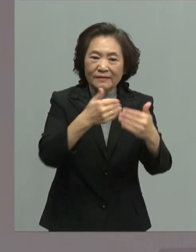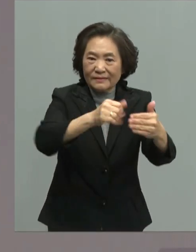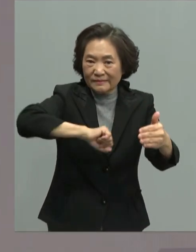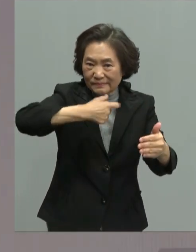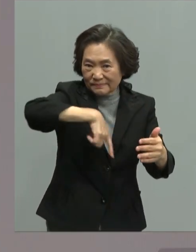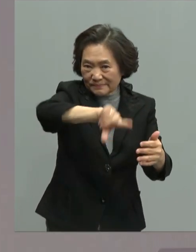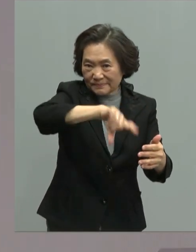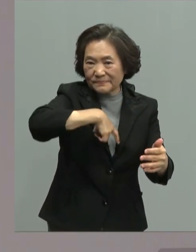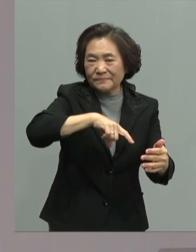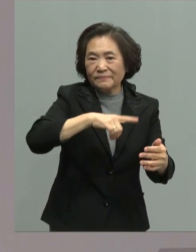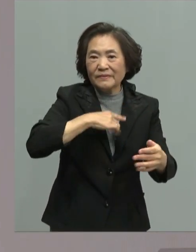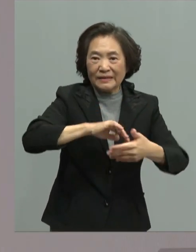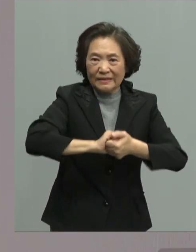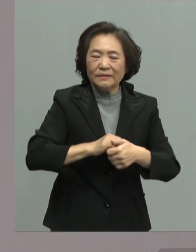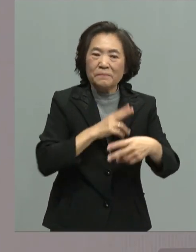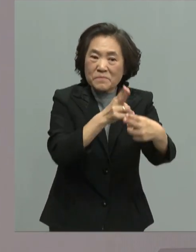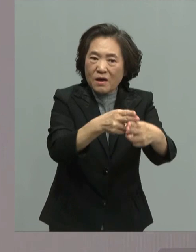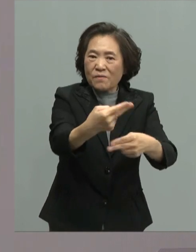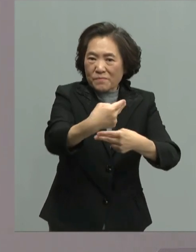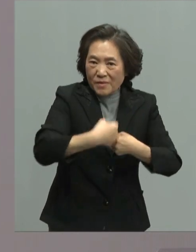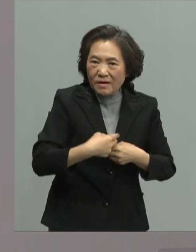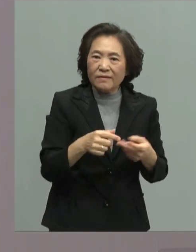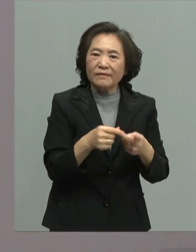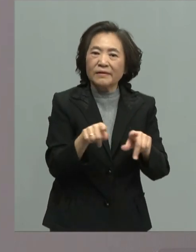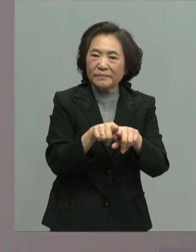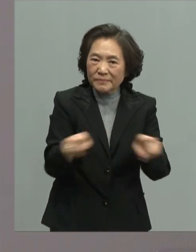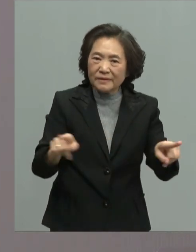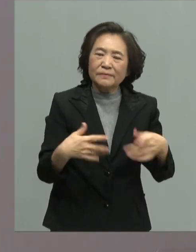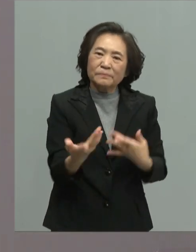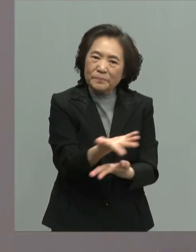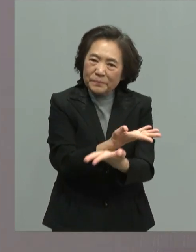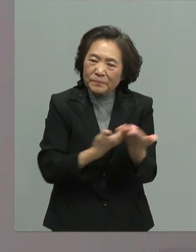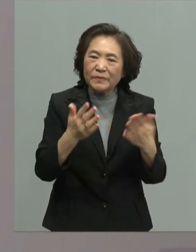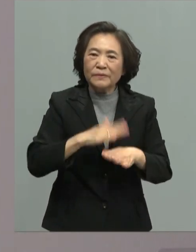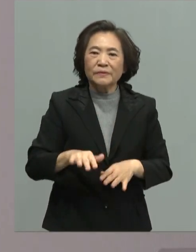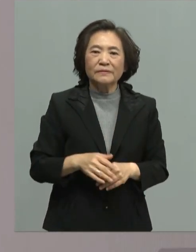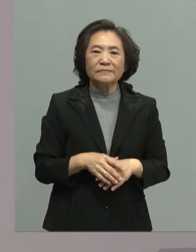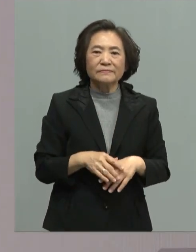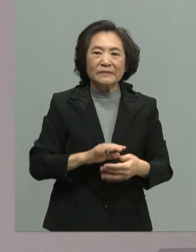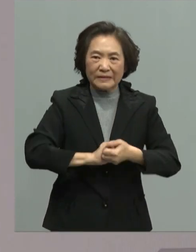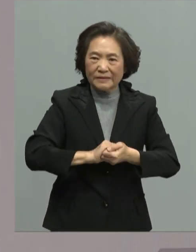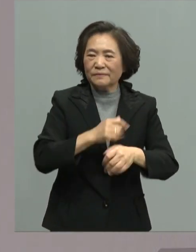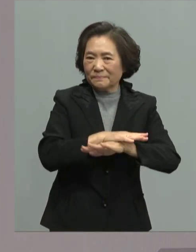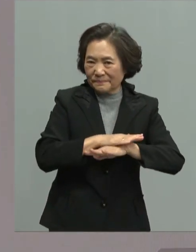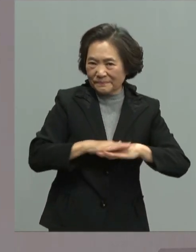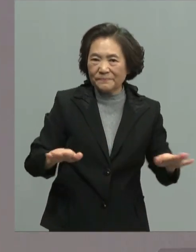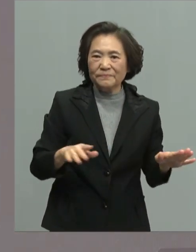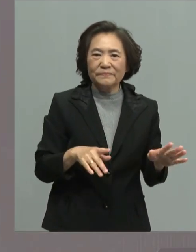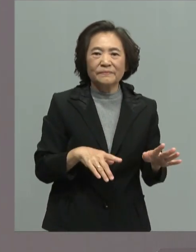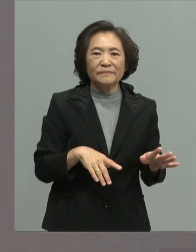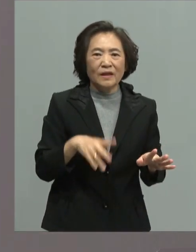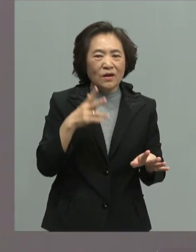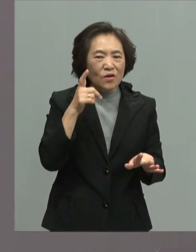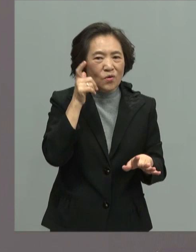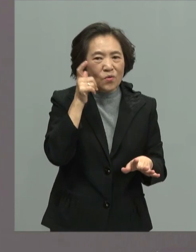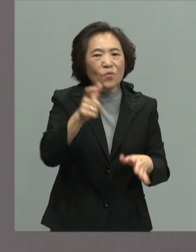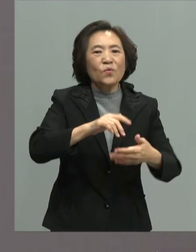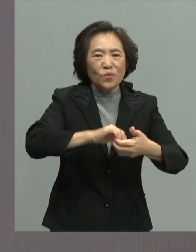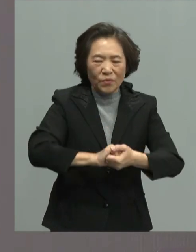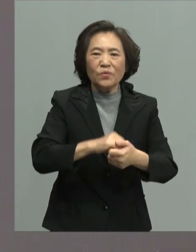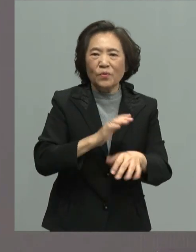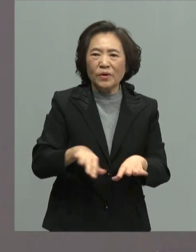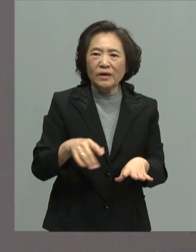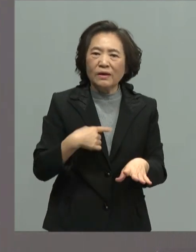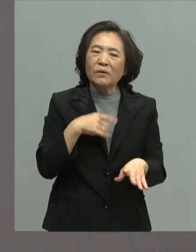造一个互信和平的交流确保稳定我们的清德先生这就是你